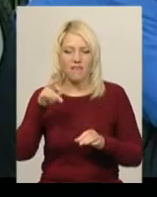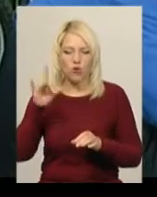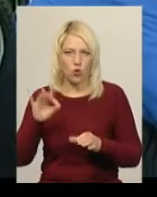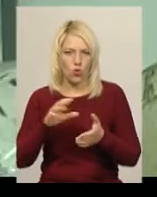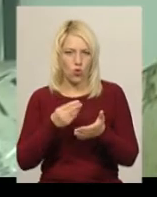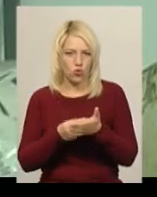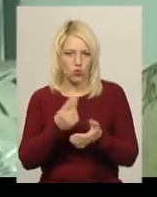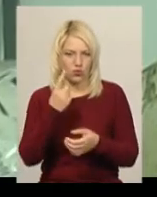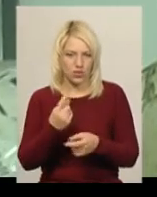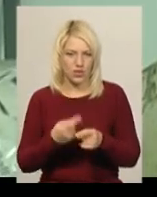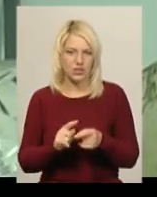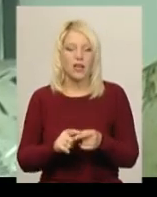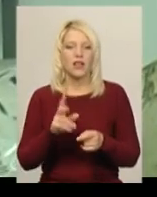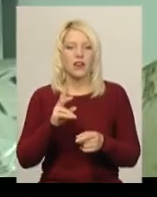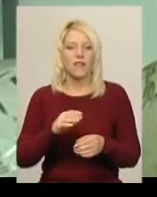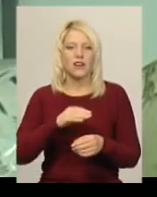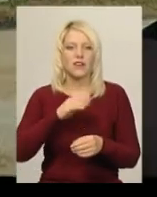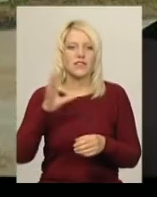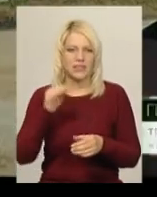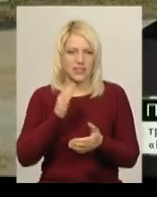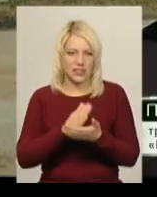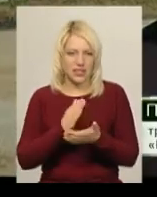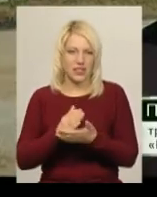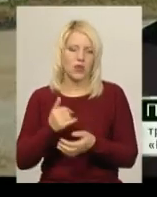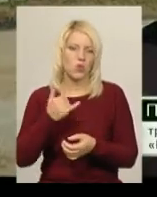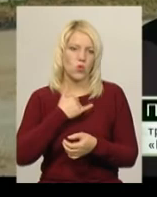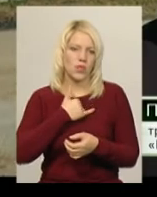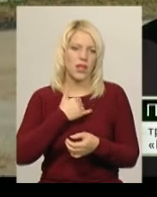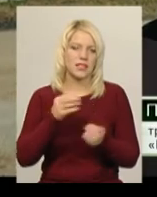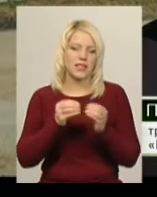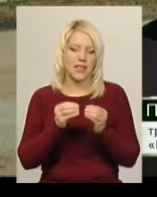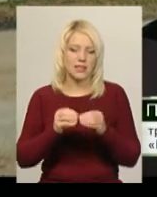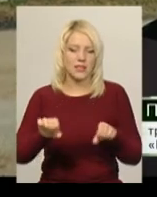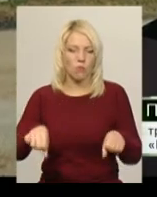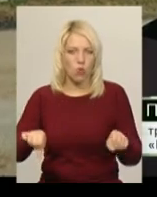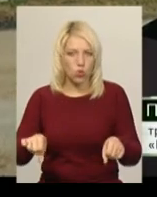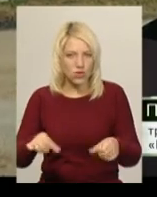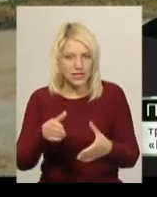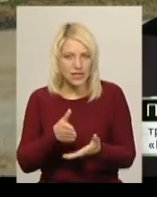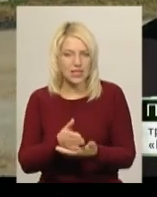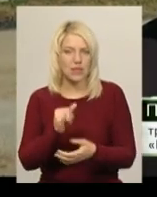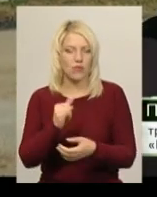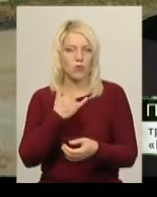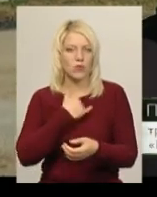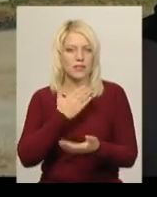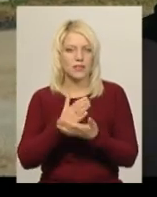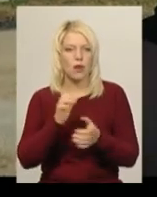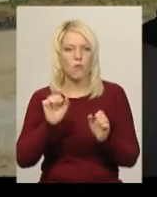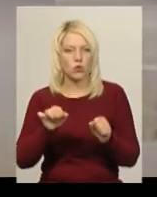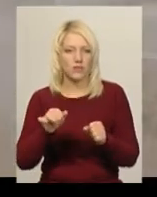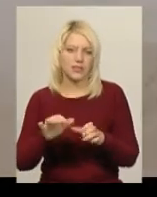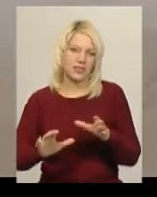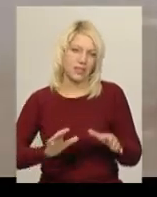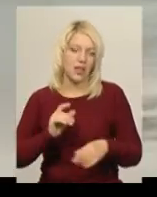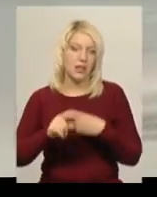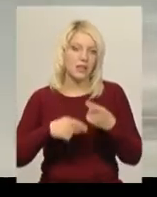100 умовних одиниць. Та тренер каже, мають усе необхідне. Зараз у нас 10 мотоциклів і ми маємо можливість тренуватися.